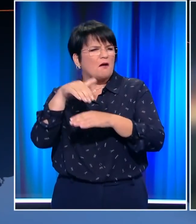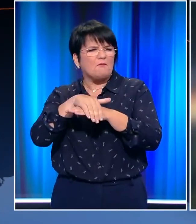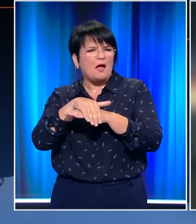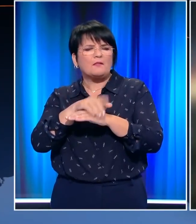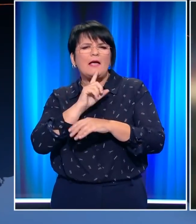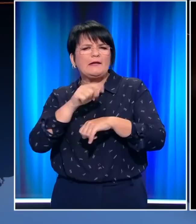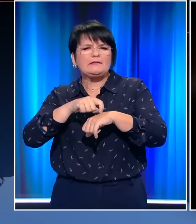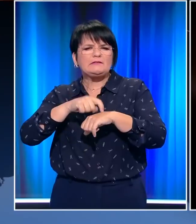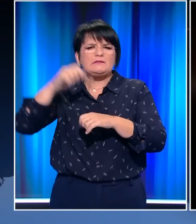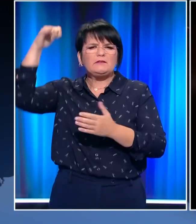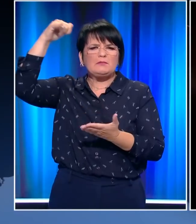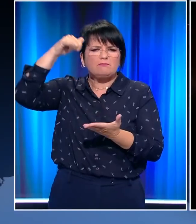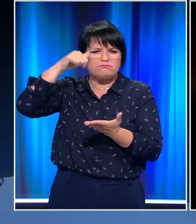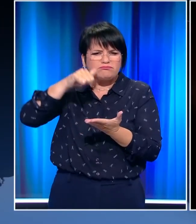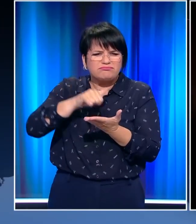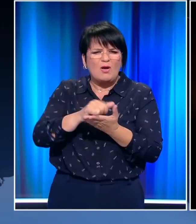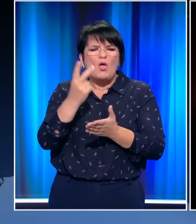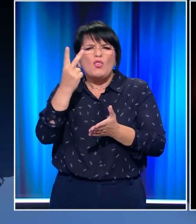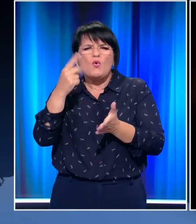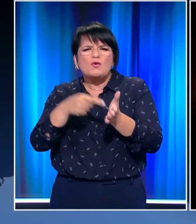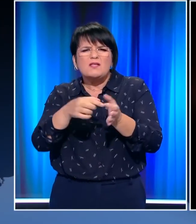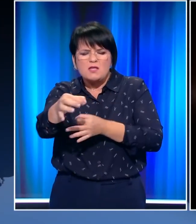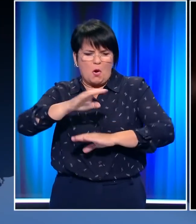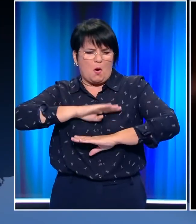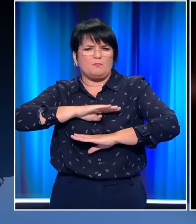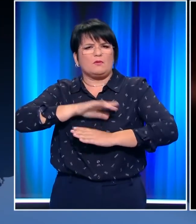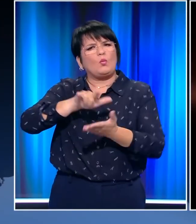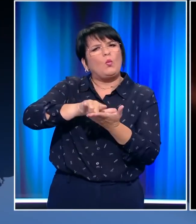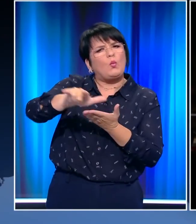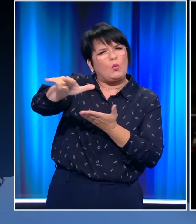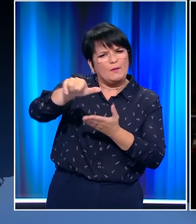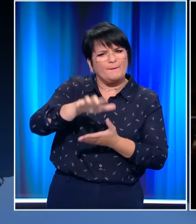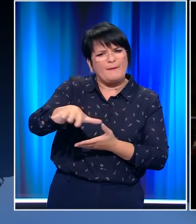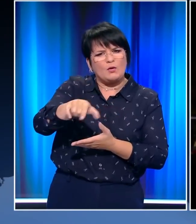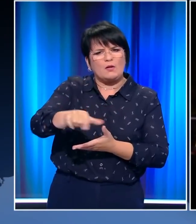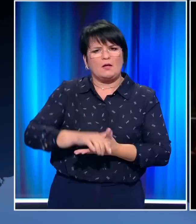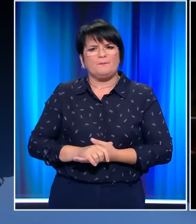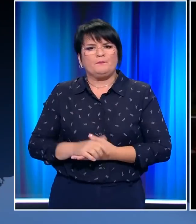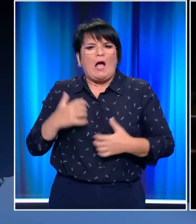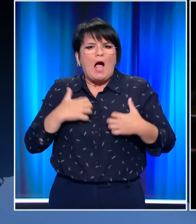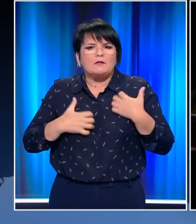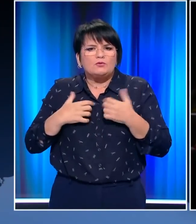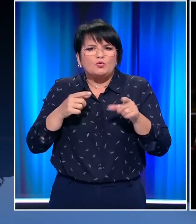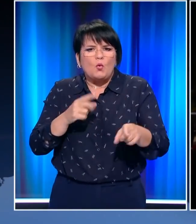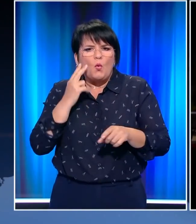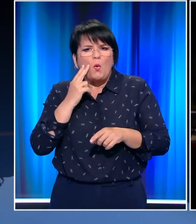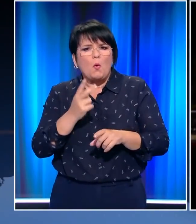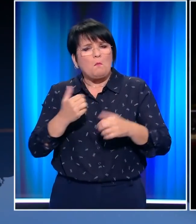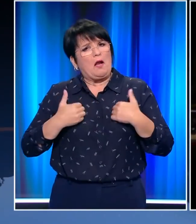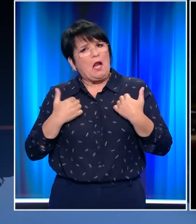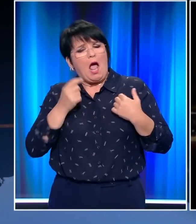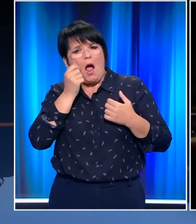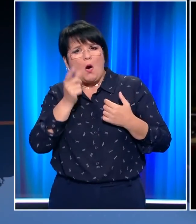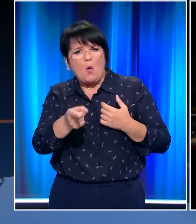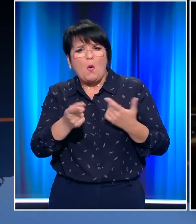διάρκεια της προσγείωσης του δύο χιλιόμετρα από το στρατιωτικό αεροδρόμιο Τσουγκόιν. Μπορούμε να συνεχίσουμε σε αυτήν κατάσταση γιατί θα δημιουργούσουμε